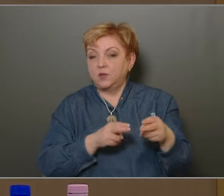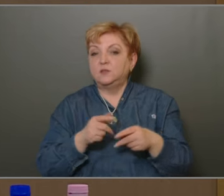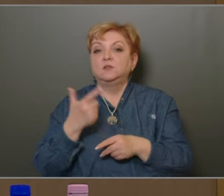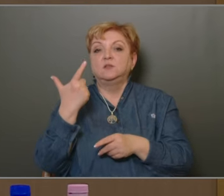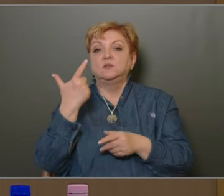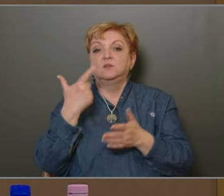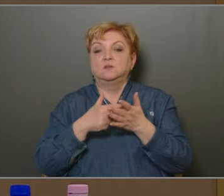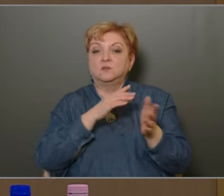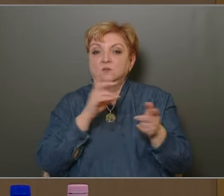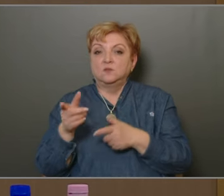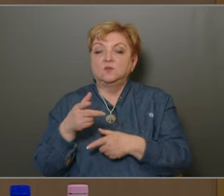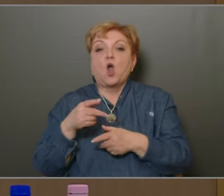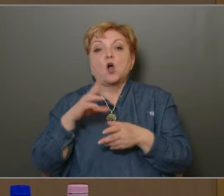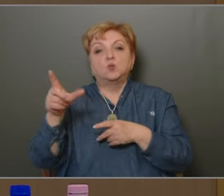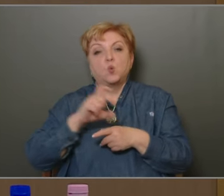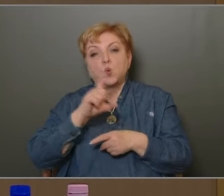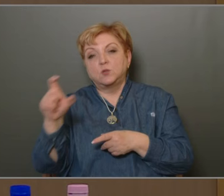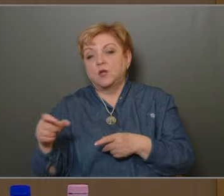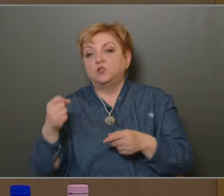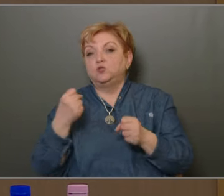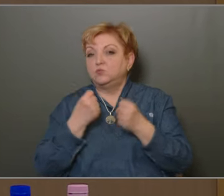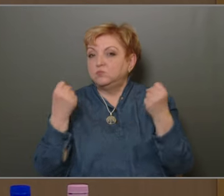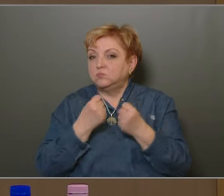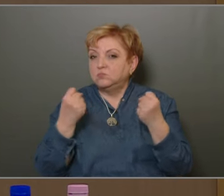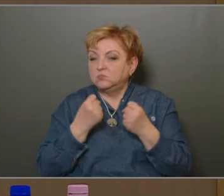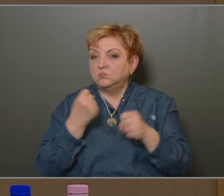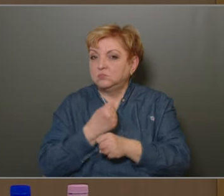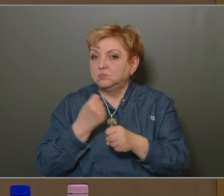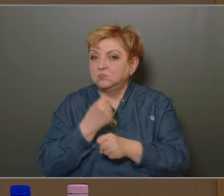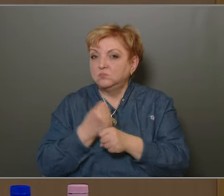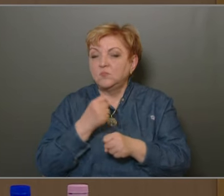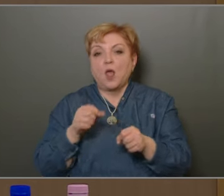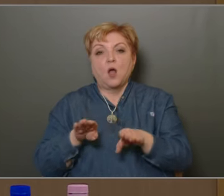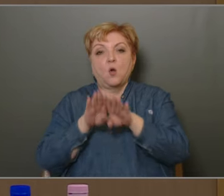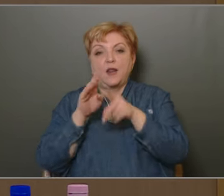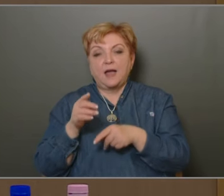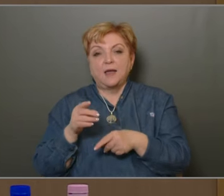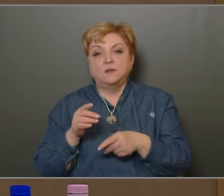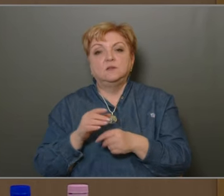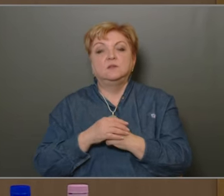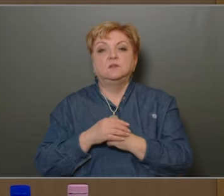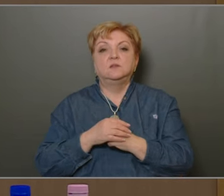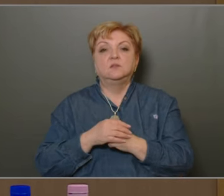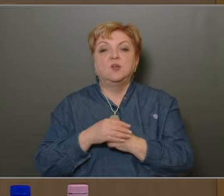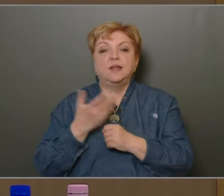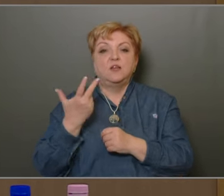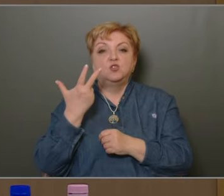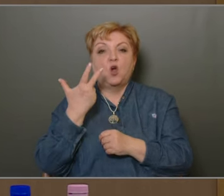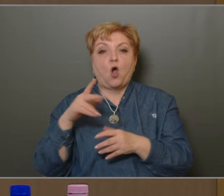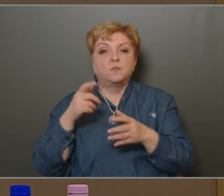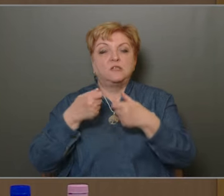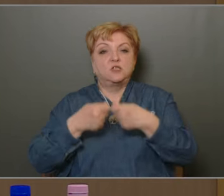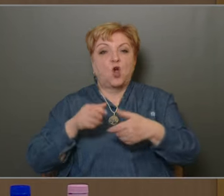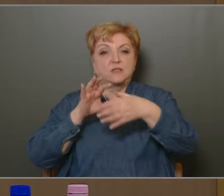megalakulása. Azóta is töretlenül dolgozunk azon. Dolgoznak azon kollégáink és a csatlakozó a 37 tagszervezet,